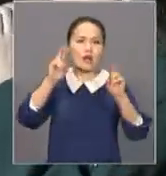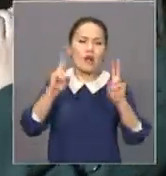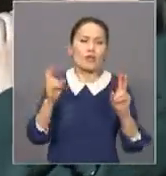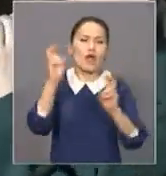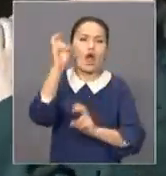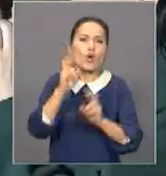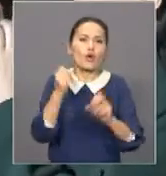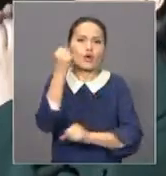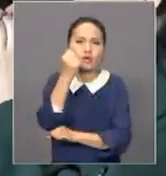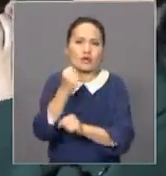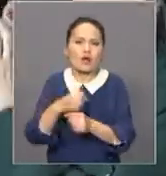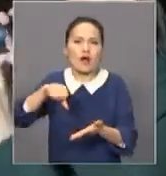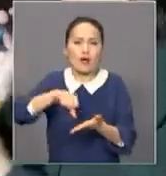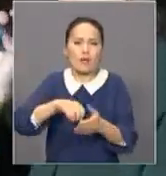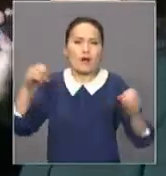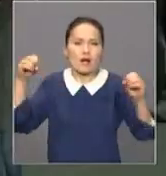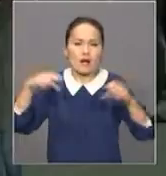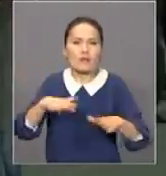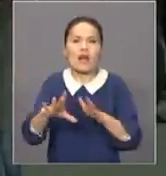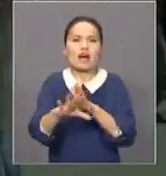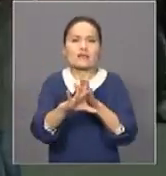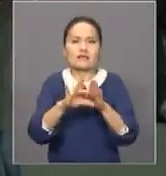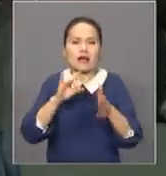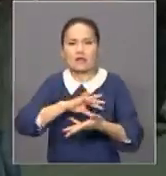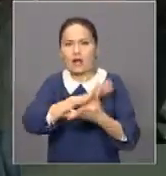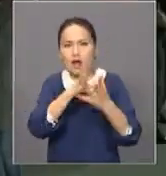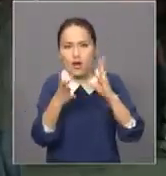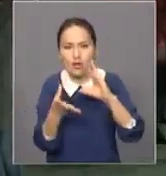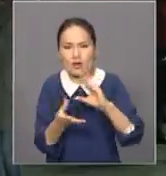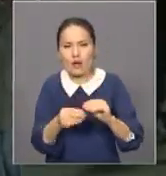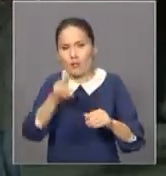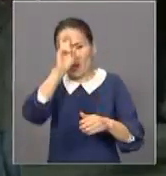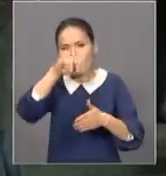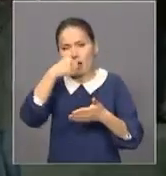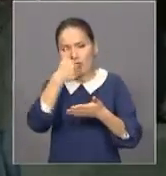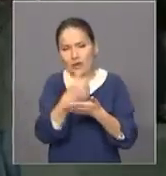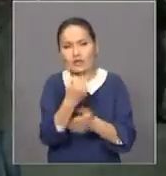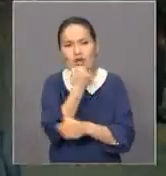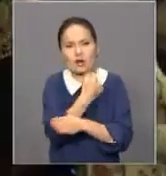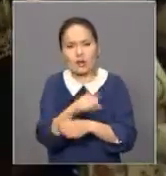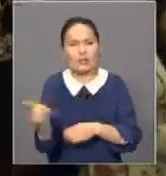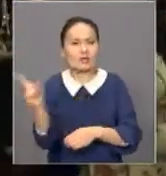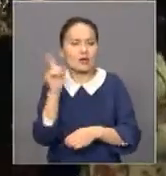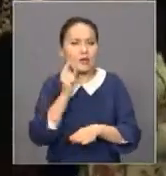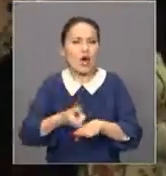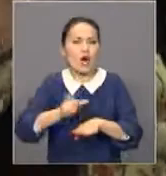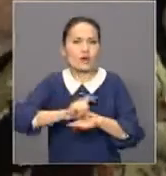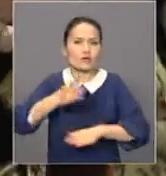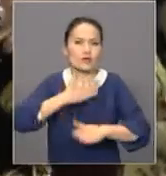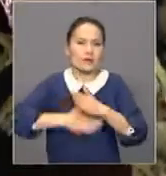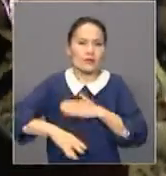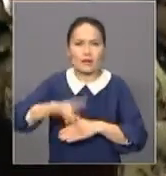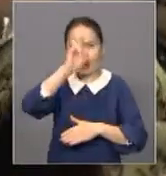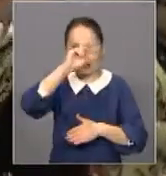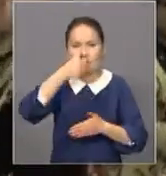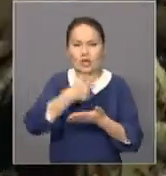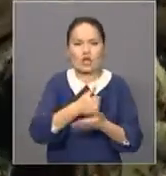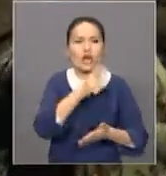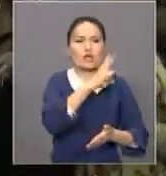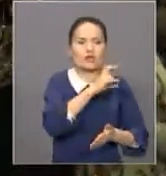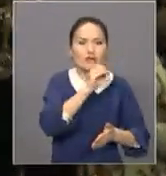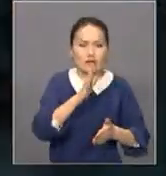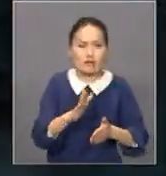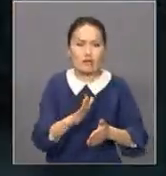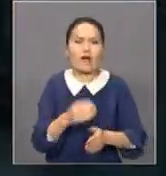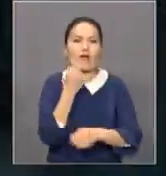орындарының жұмышылары. Барлыға сайлаудың алдынала қортындысын дейісті үшін жиылдым. Алдынала санақ бойынша Нұрсултан Назарбаев көш бастад.